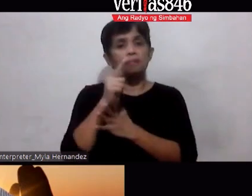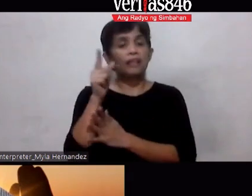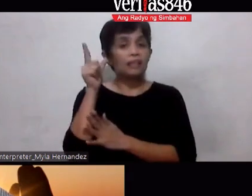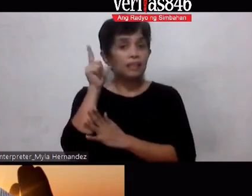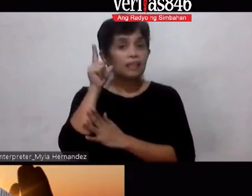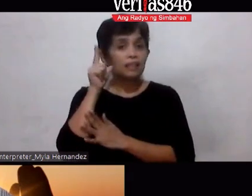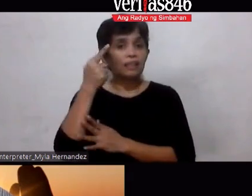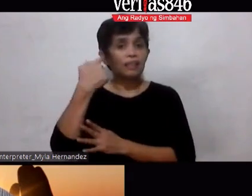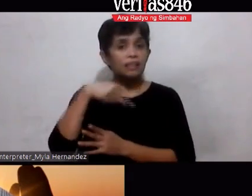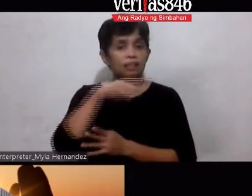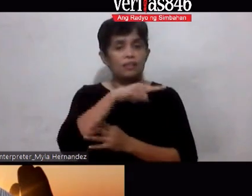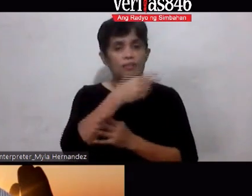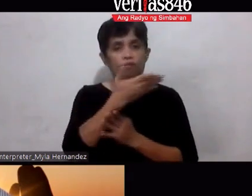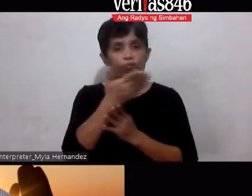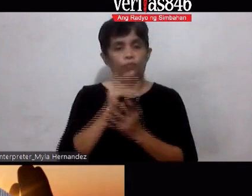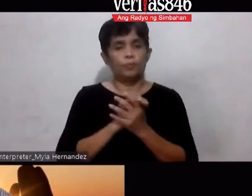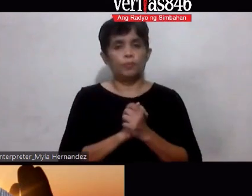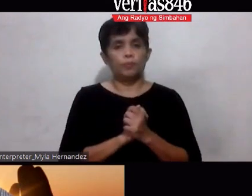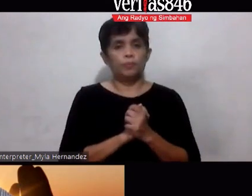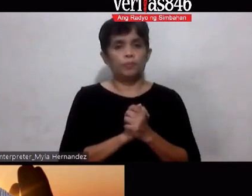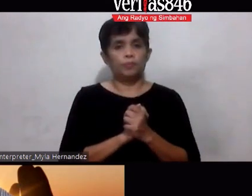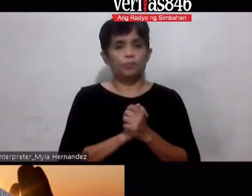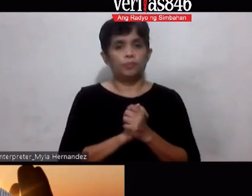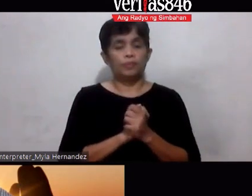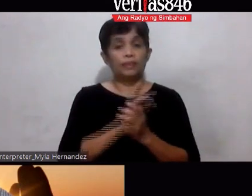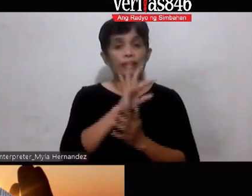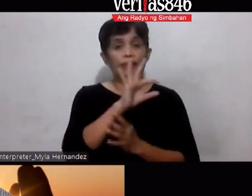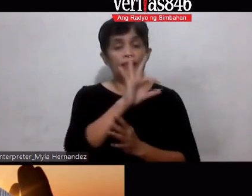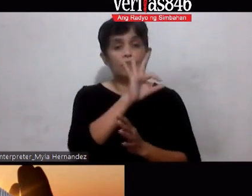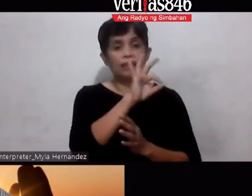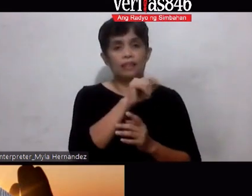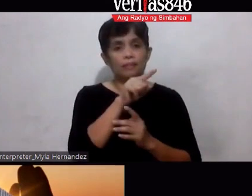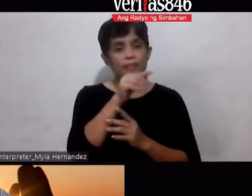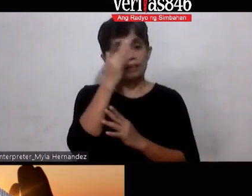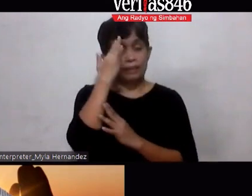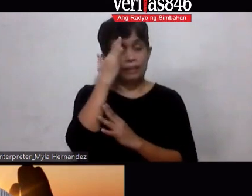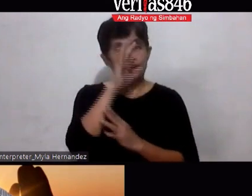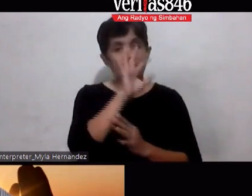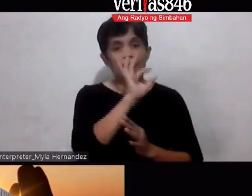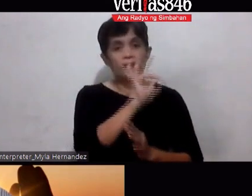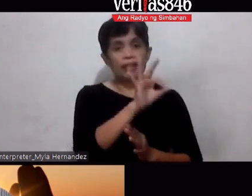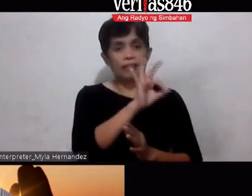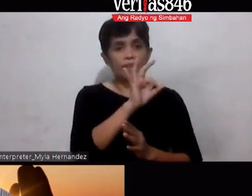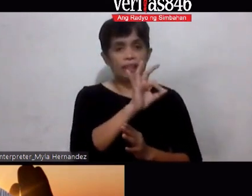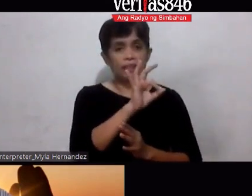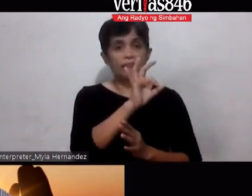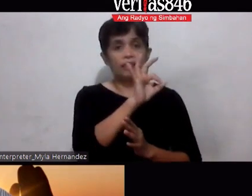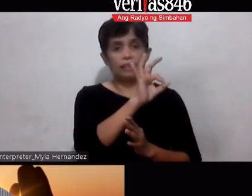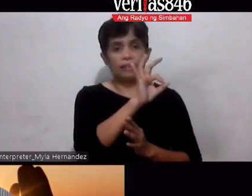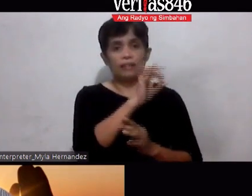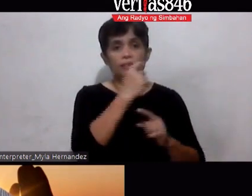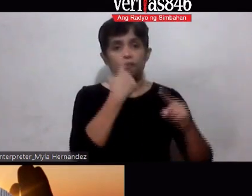Alam Alam niyo po Yung 90 plus years old Ko na tatay Nung bata siya